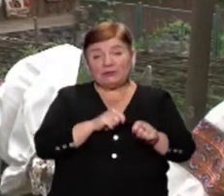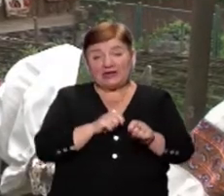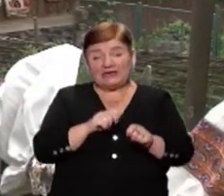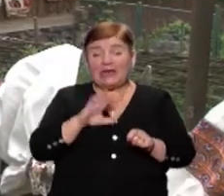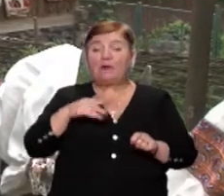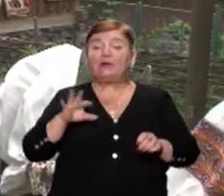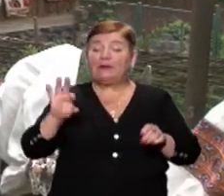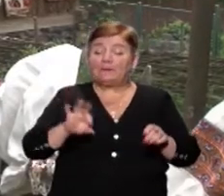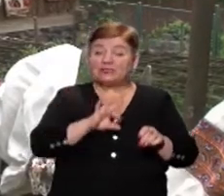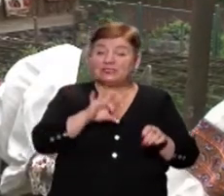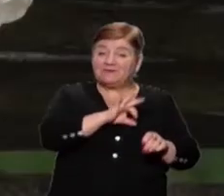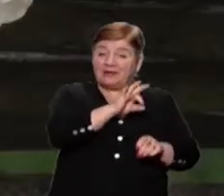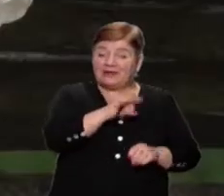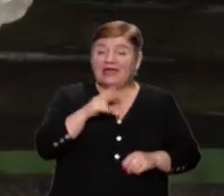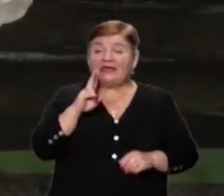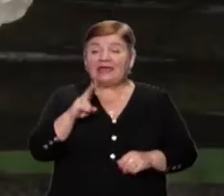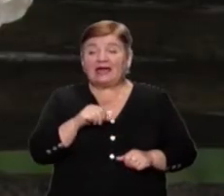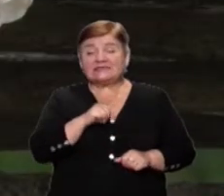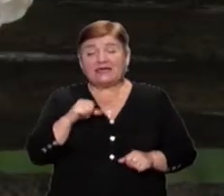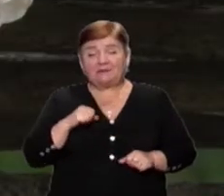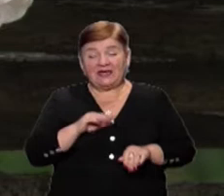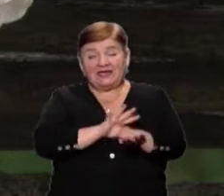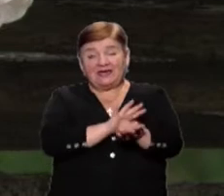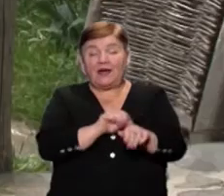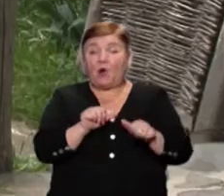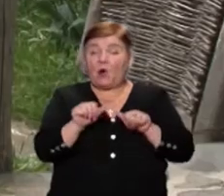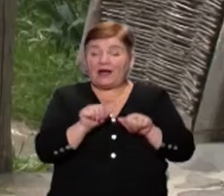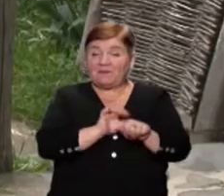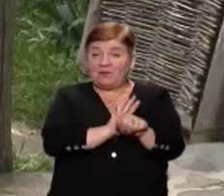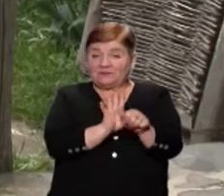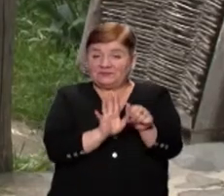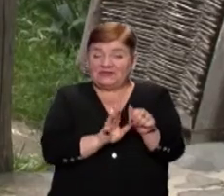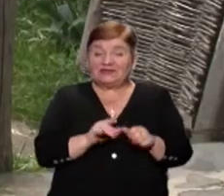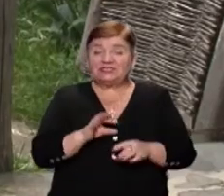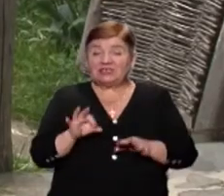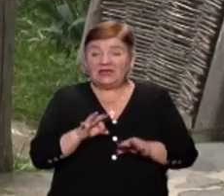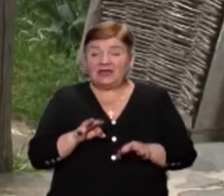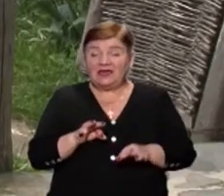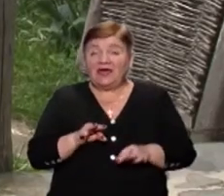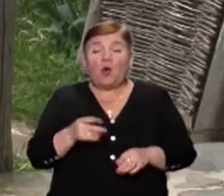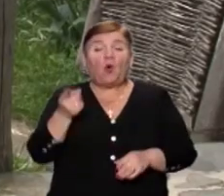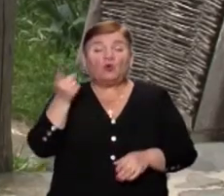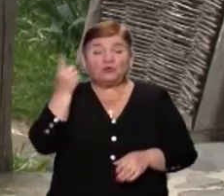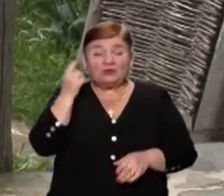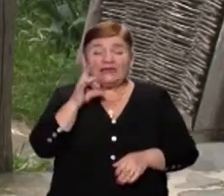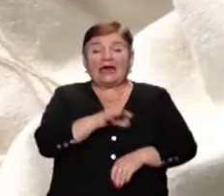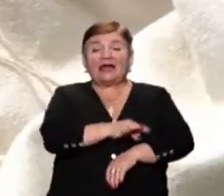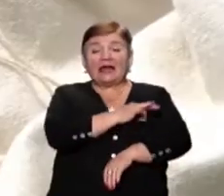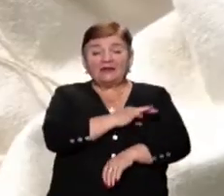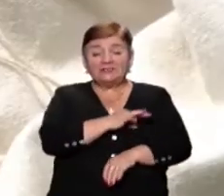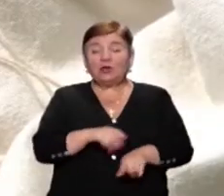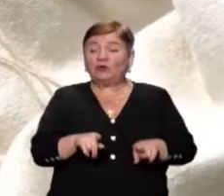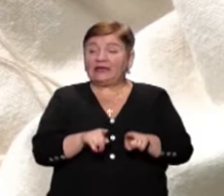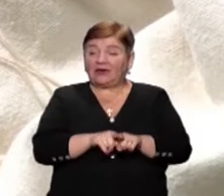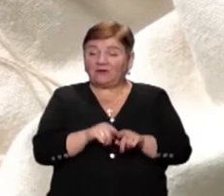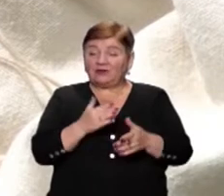потім пришивали до стану сорочки. Так само, як і рукава окремо шилися. Гуцули на Рахівщині теж мають свої традиційні елементи